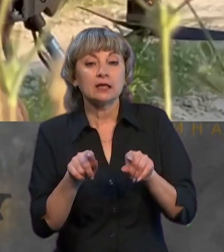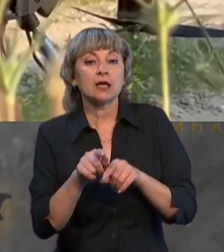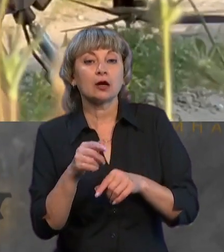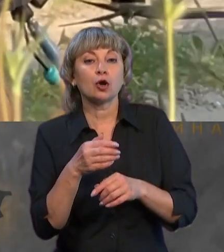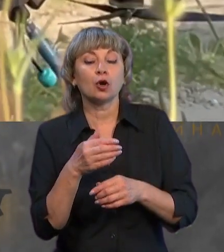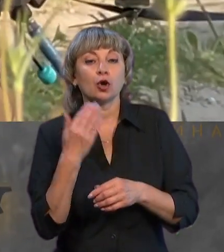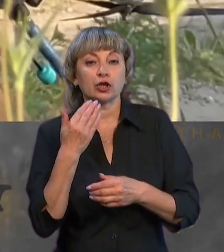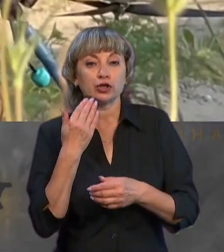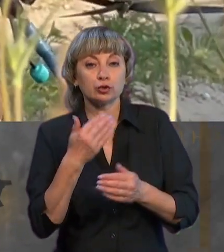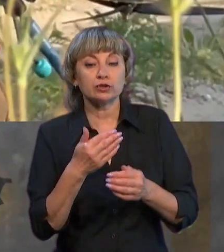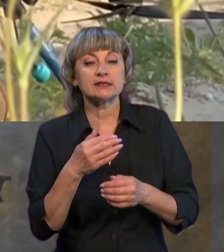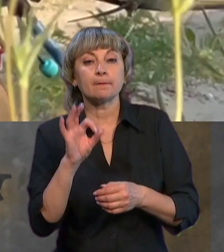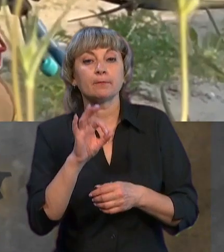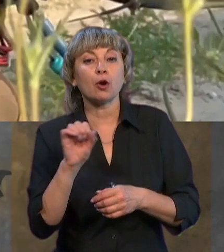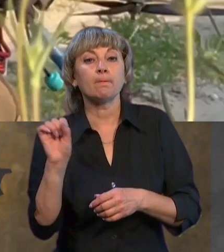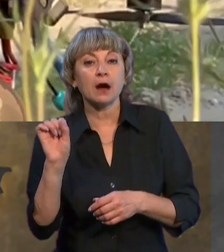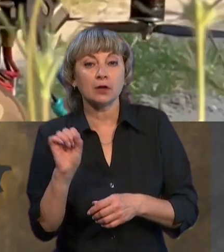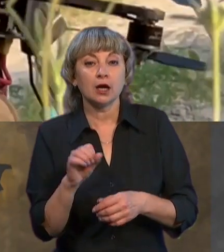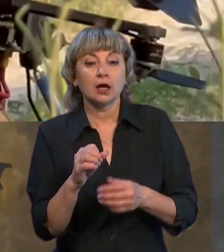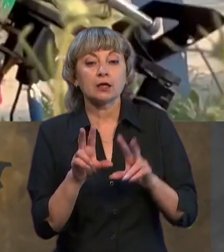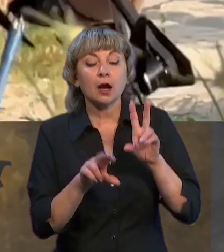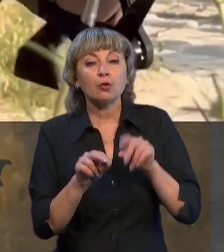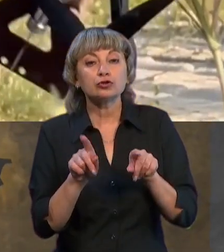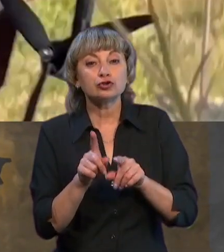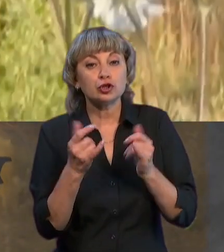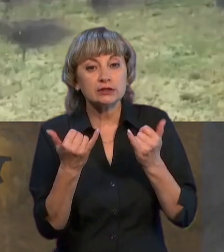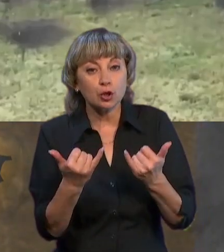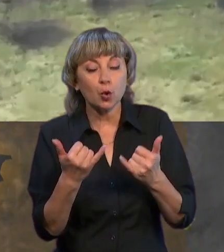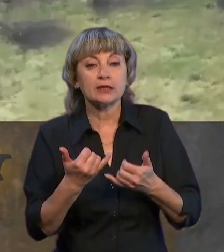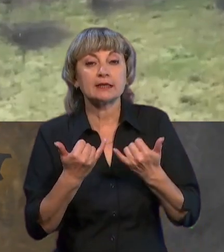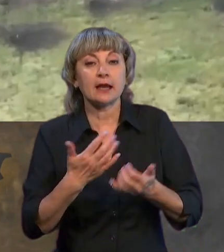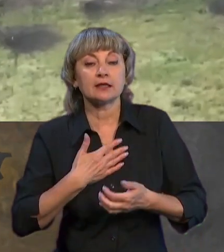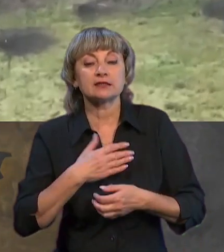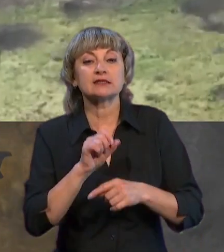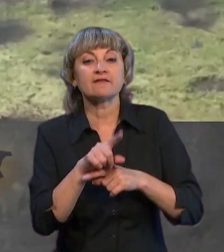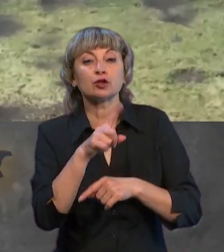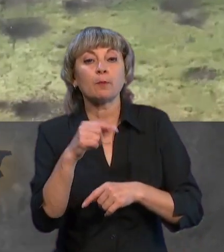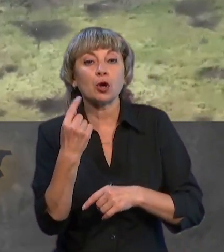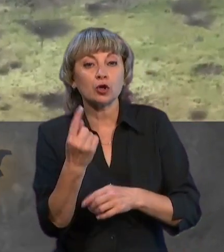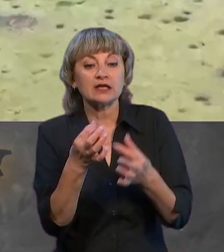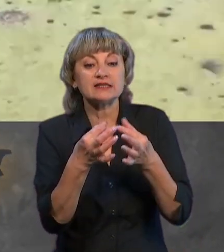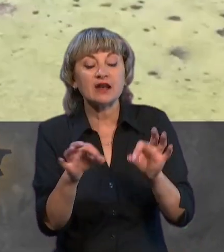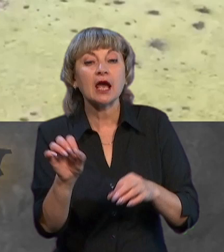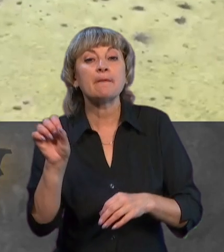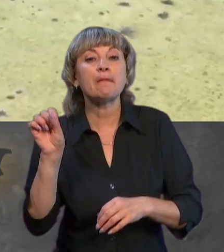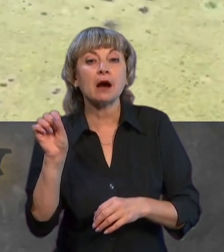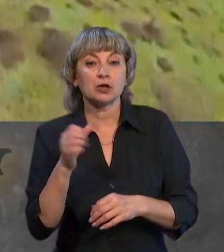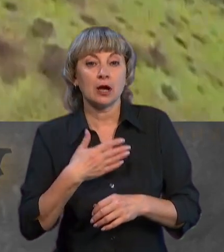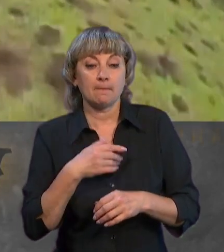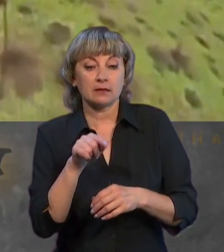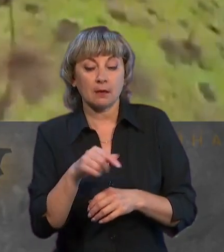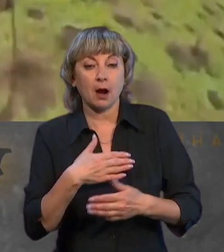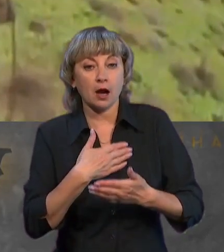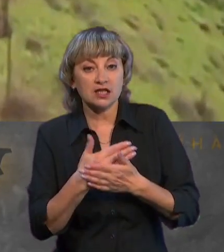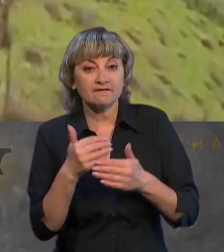про Бахмут. Рахують, що іменно сьогодні для нас завдання номер один – звільнити Бахмут. І ми там активно